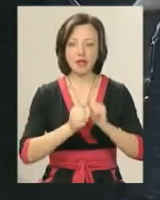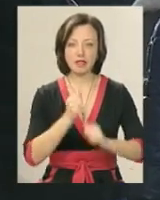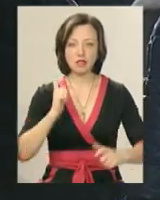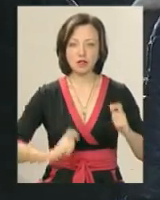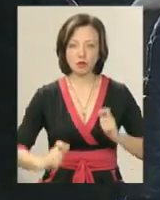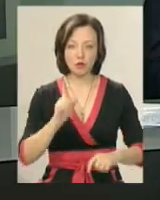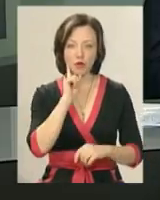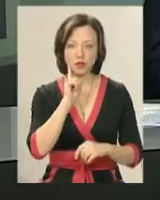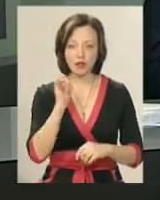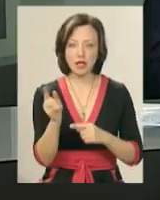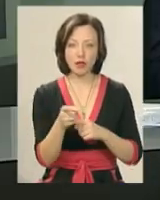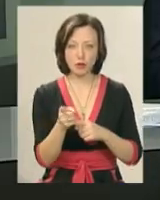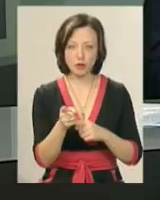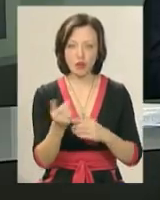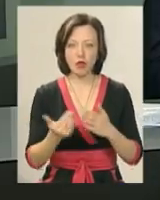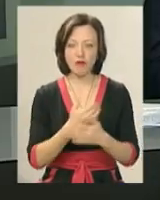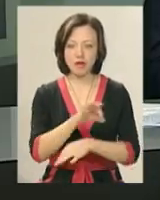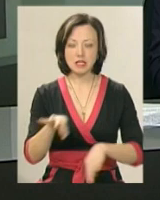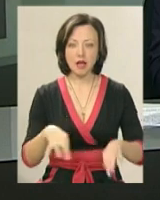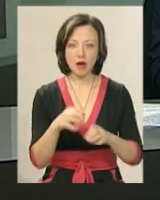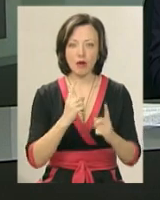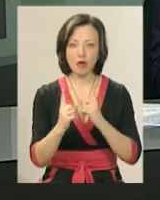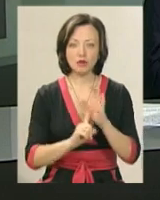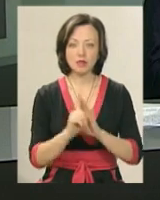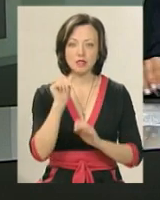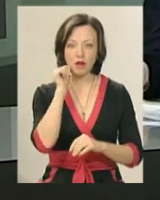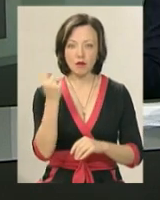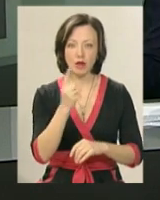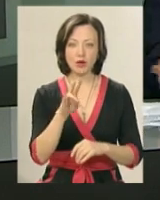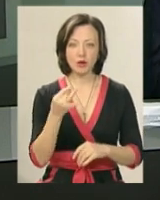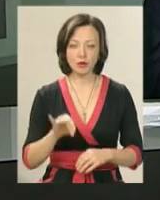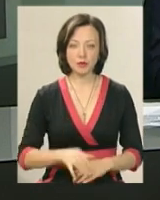Інститутську, Молодіжну і Тернопільську. Нова схема руху запрацює завтра, 1 лютого.